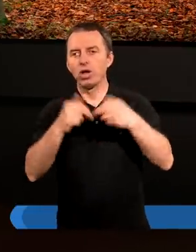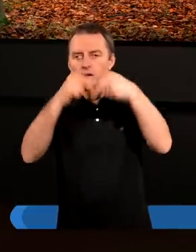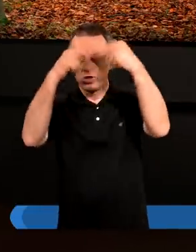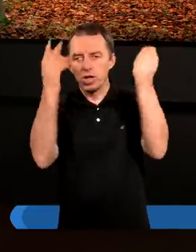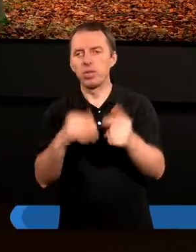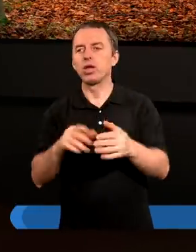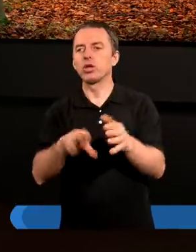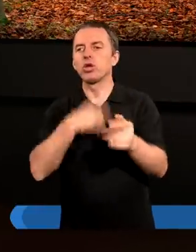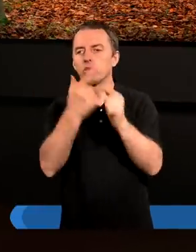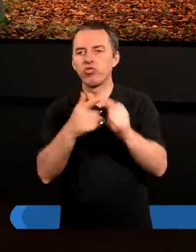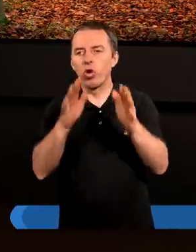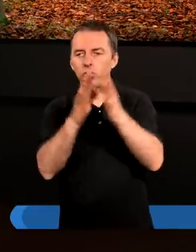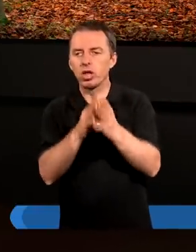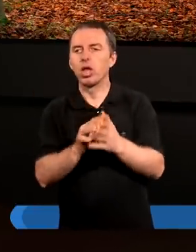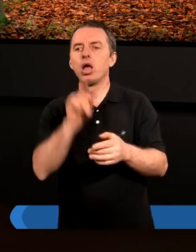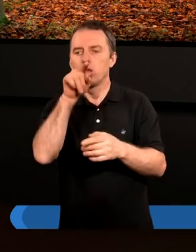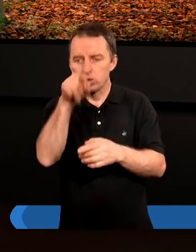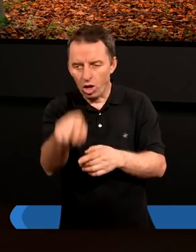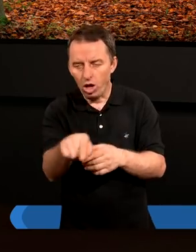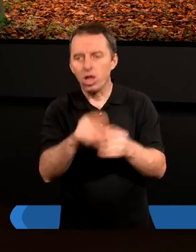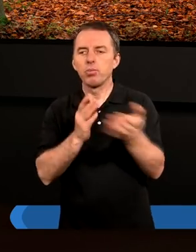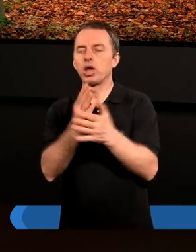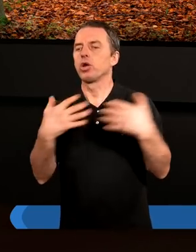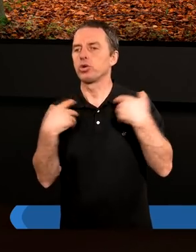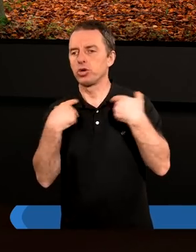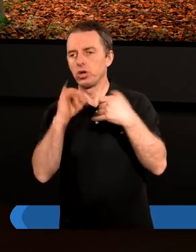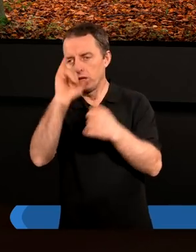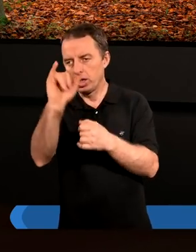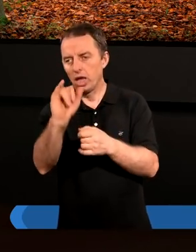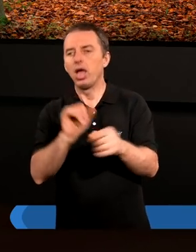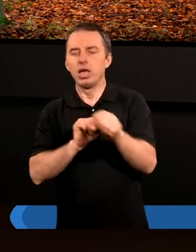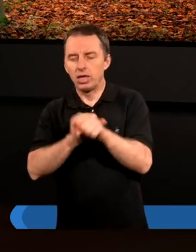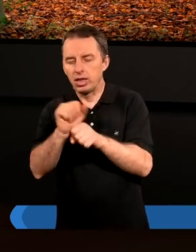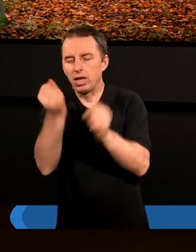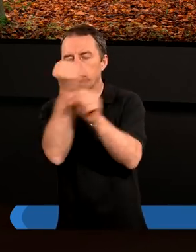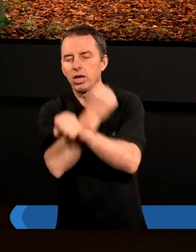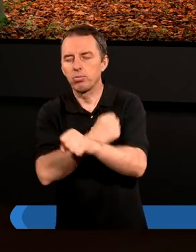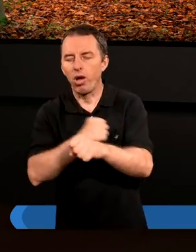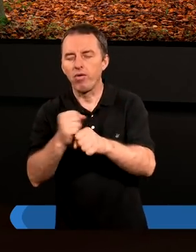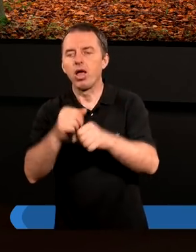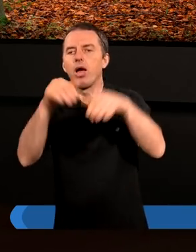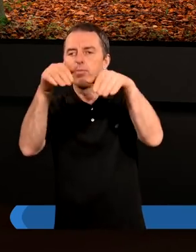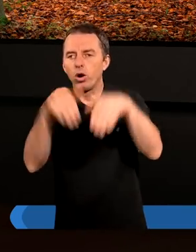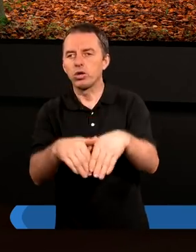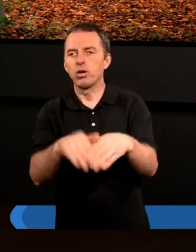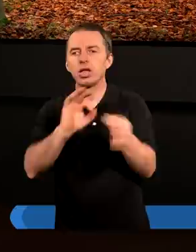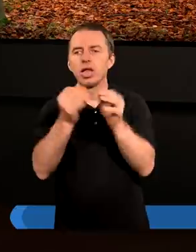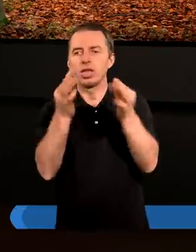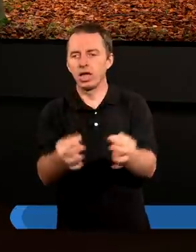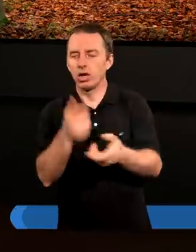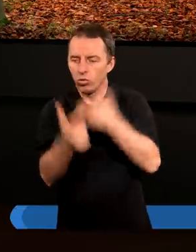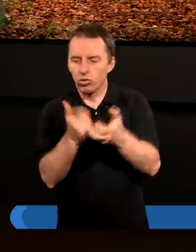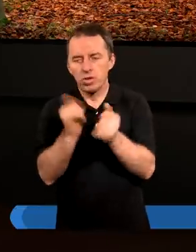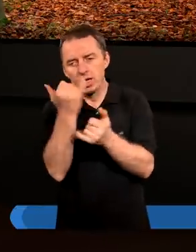niebieskiej świątyni. To jest przez życie jego jesteśmy zbawieni. Możemy nawet jak teraz